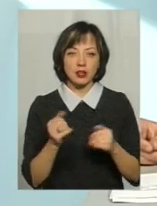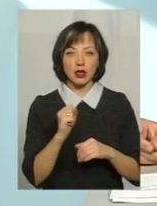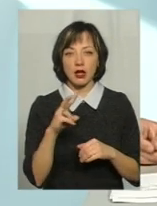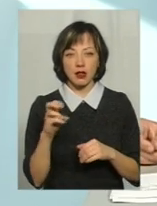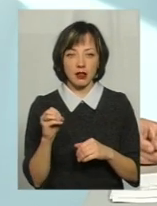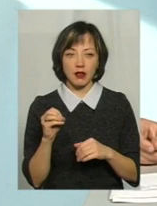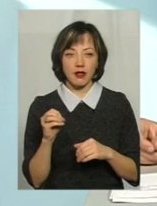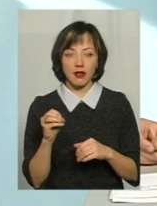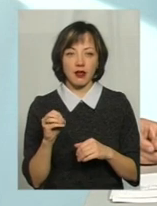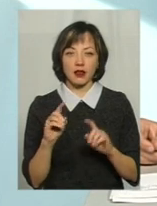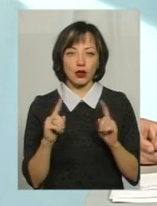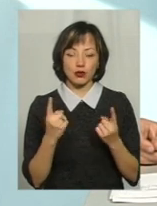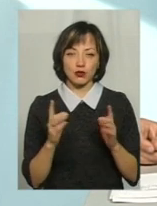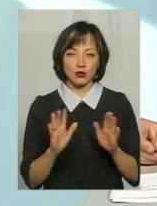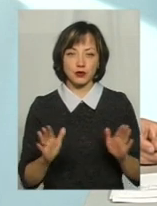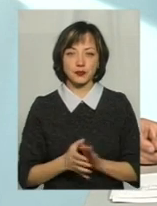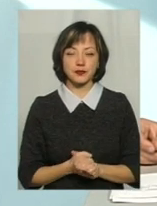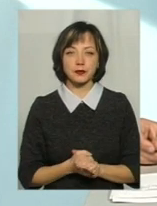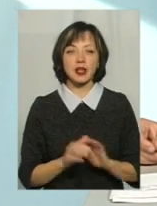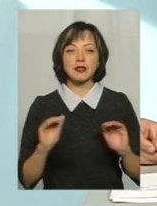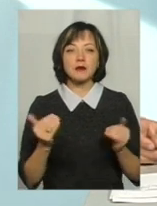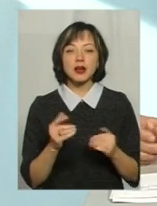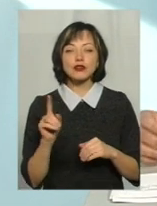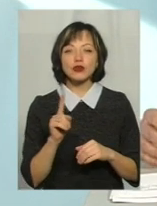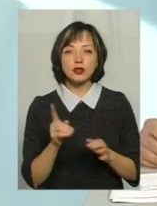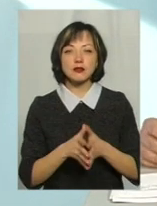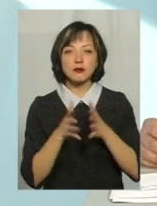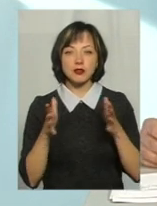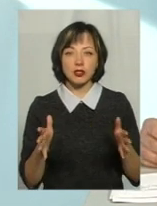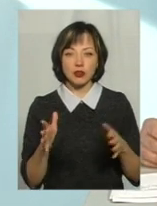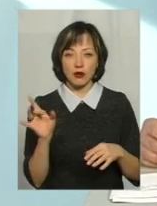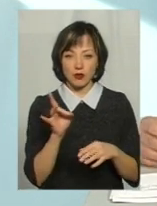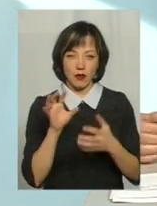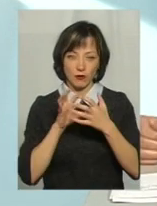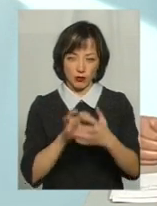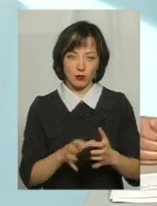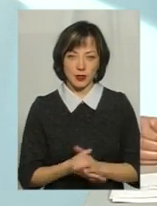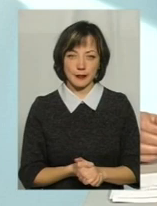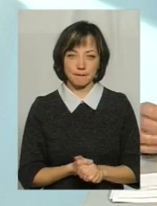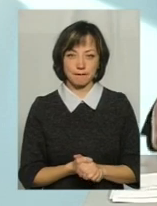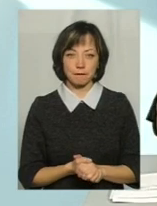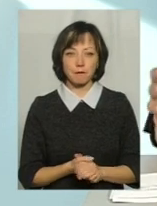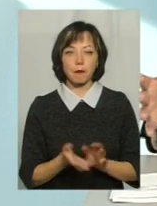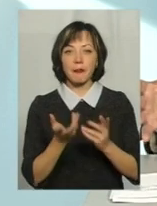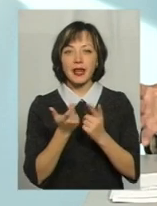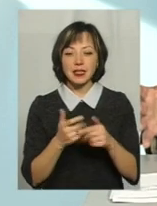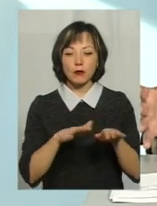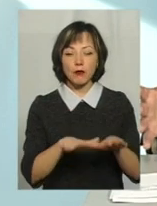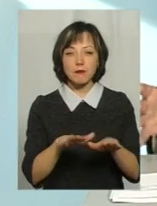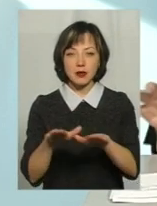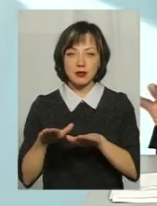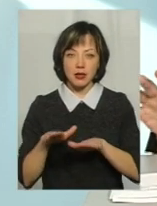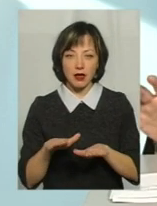незначно зменшилась. Зменшилась за рахунок того, що збільшились великогабаритні. А кількість по місцях